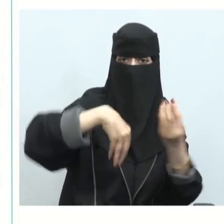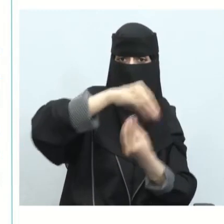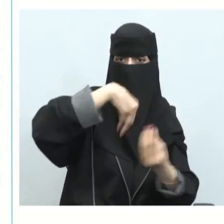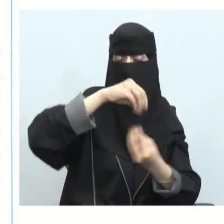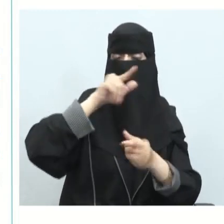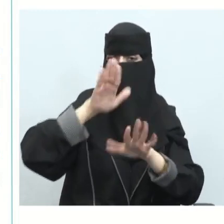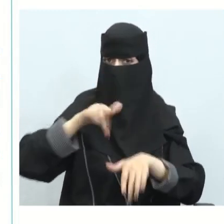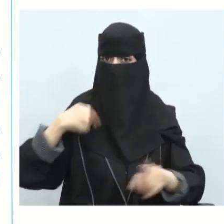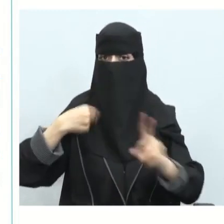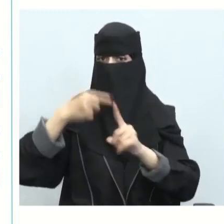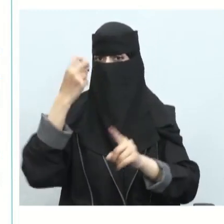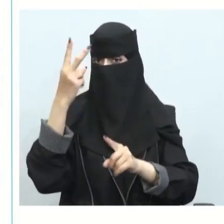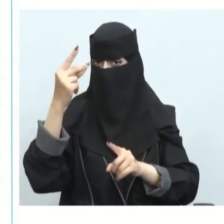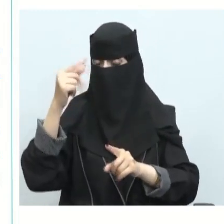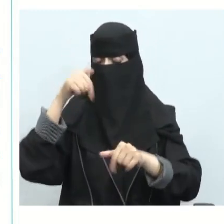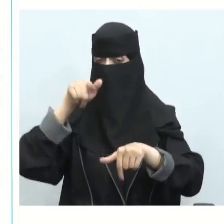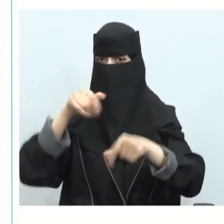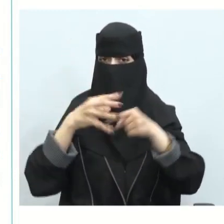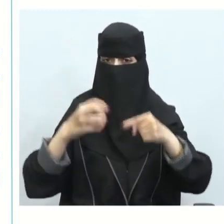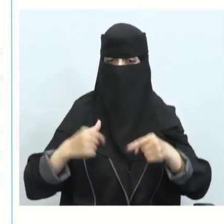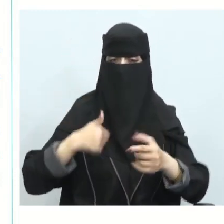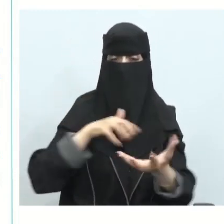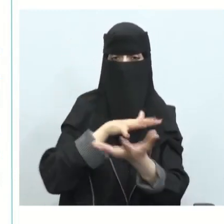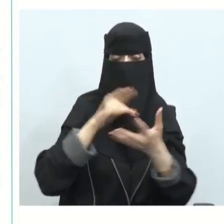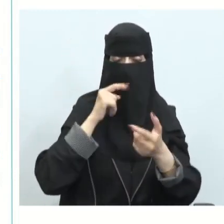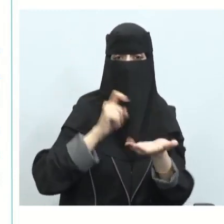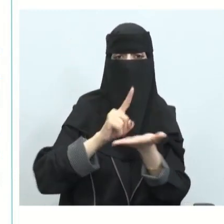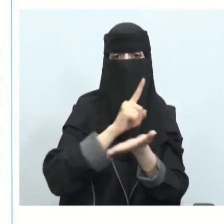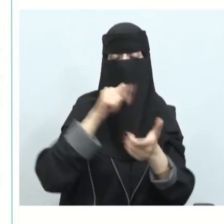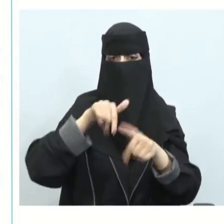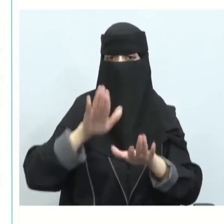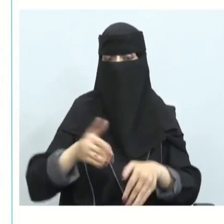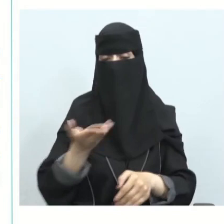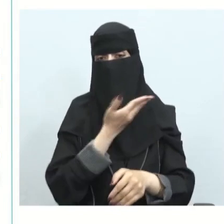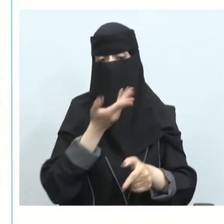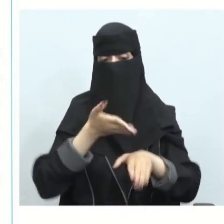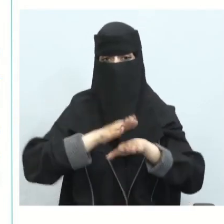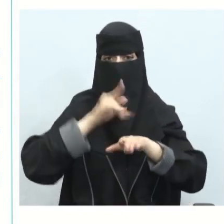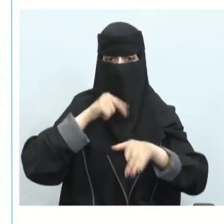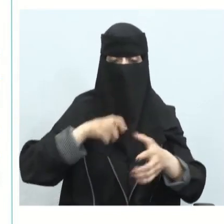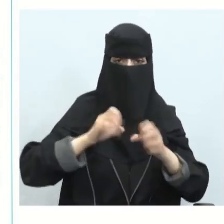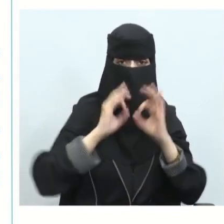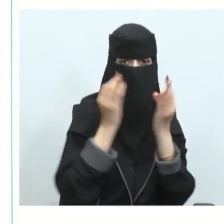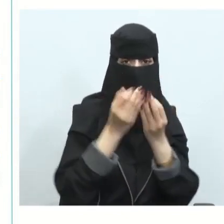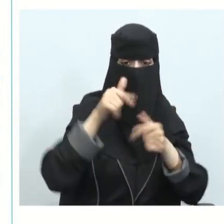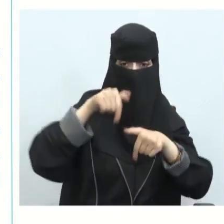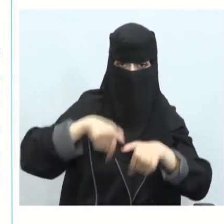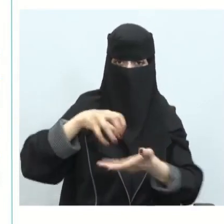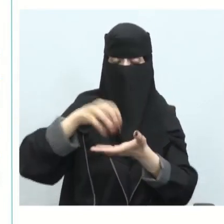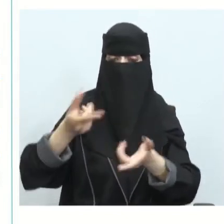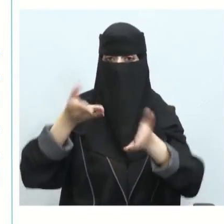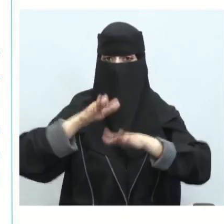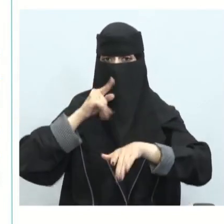هناك هدف آخر هو تقليل الأضرار البيئية التي تؤثر على المجتمع المحلي وأيضا تؤثر على الحجاج أنفسهم